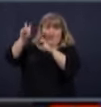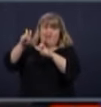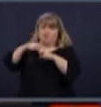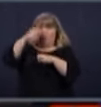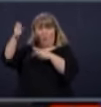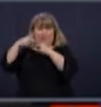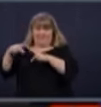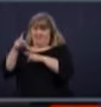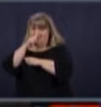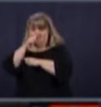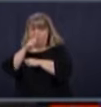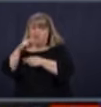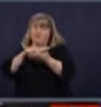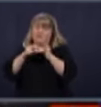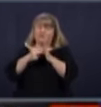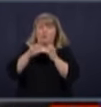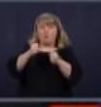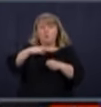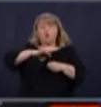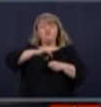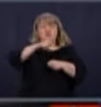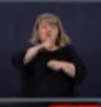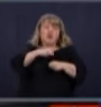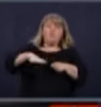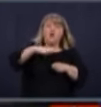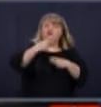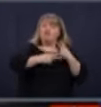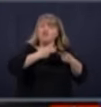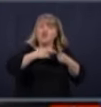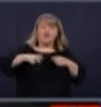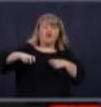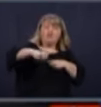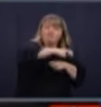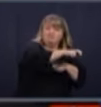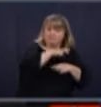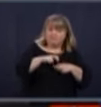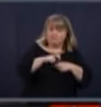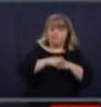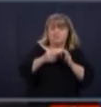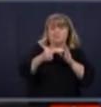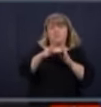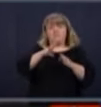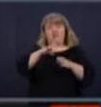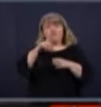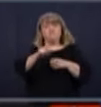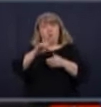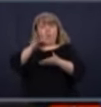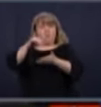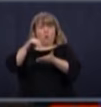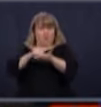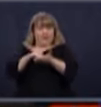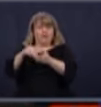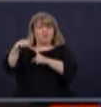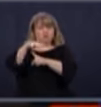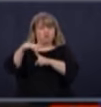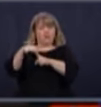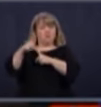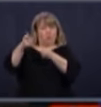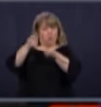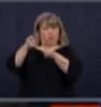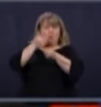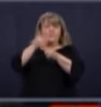touristiques du Québec. Ça suppose qu'à Montréal, entre autres, la situation soit davantage sous contrôle.